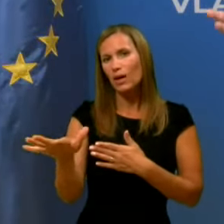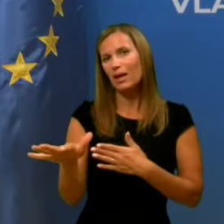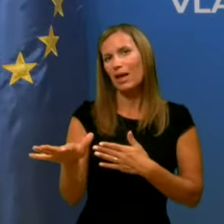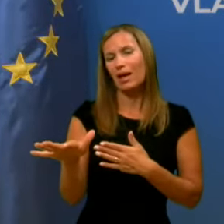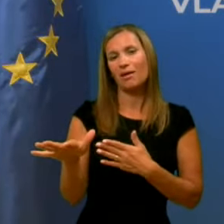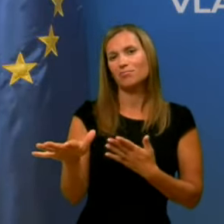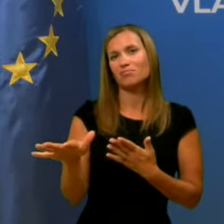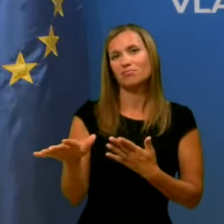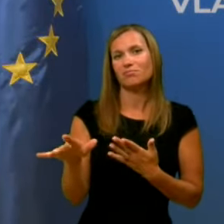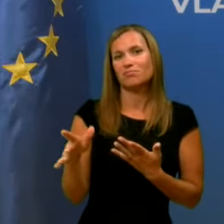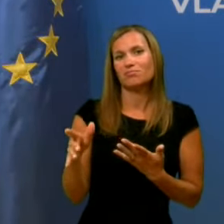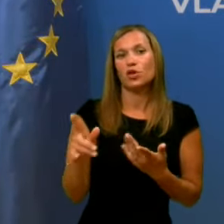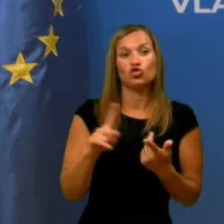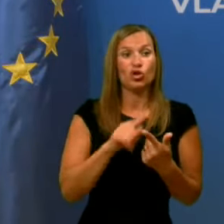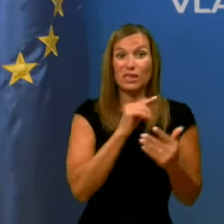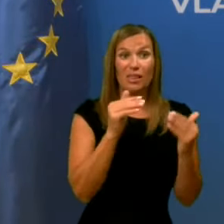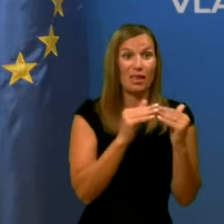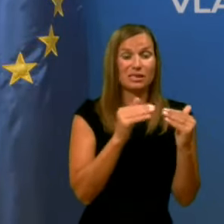na bovniško.